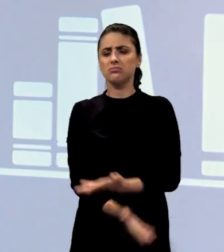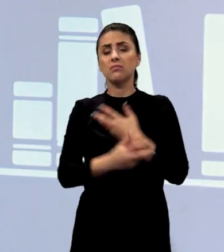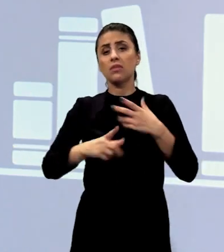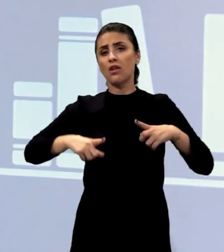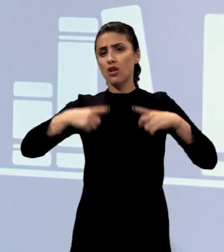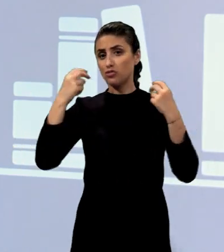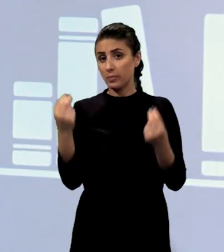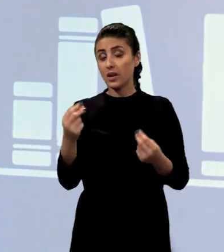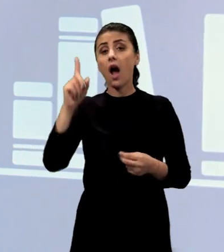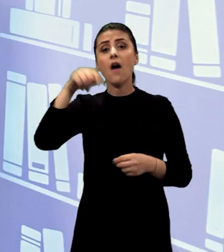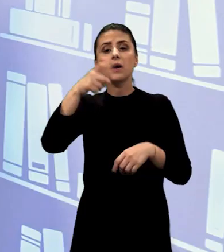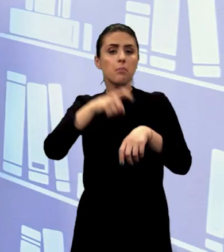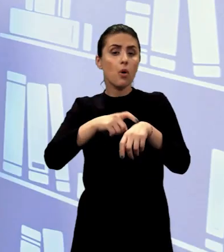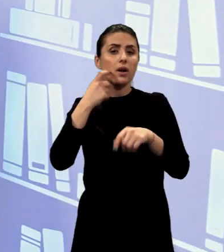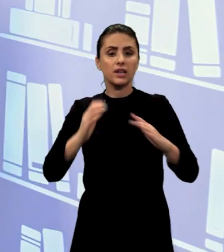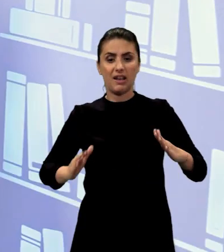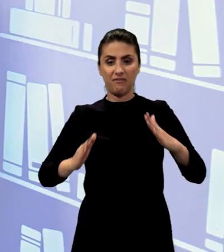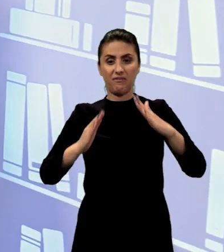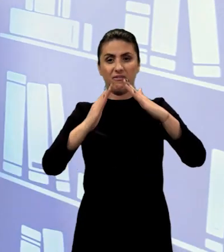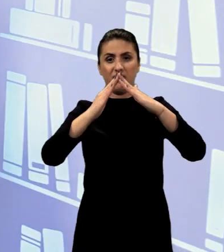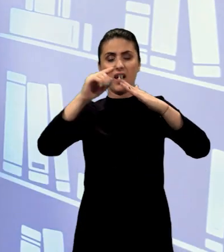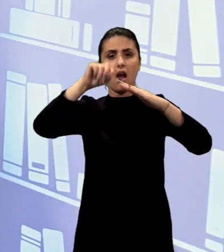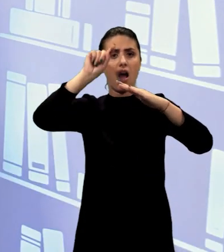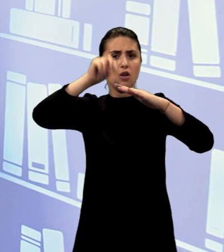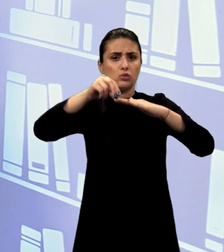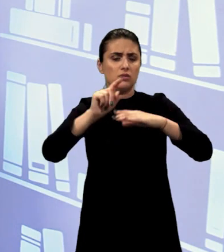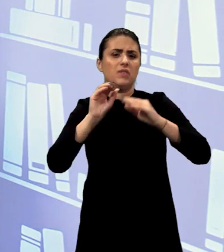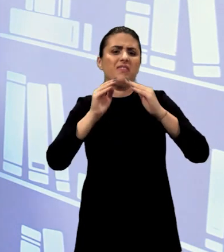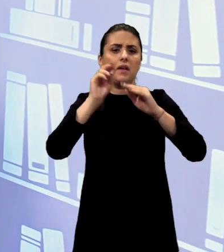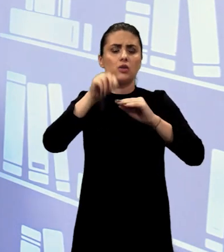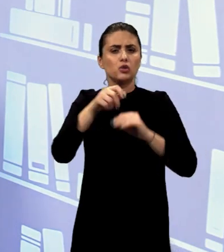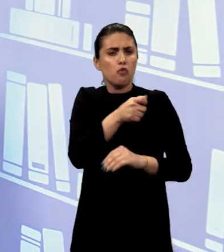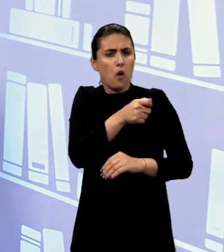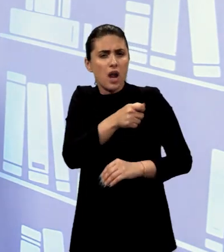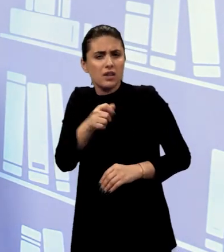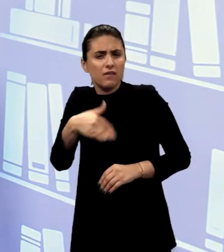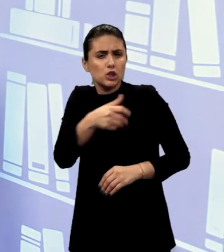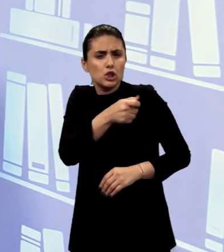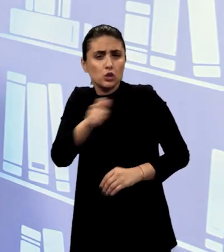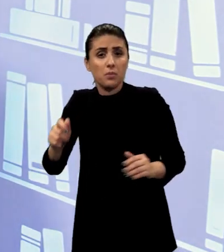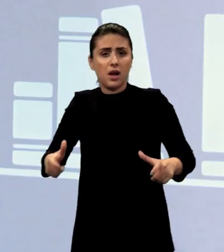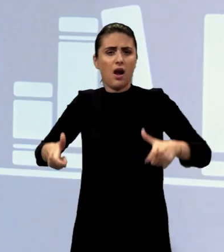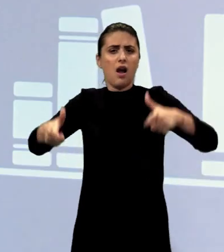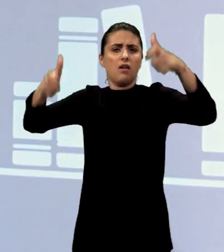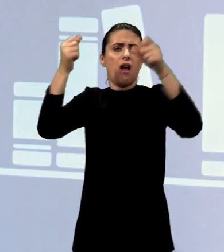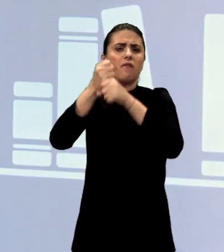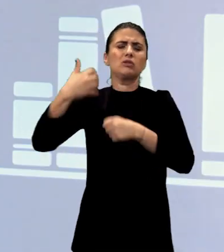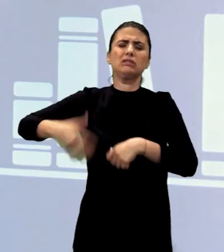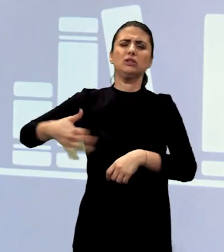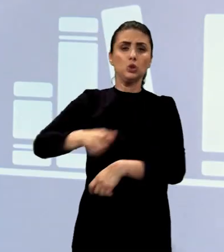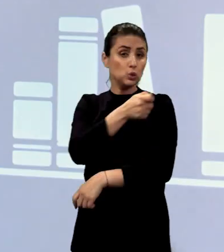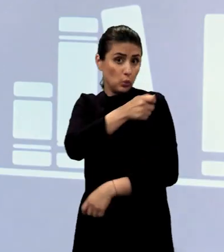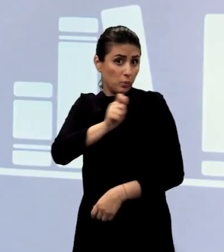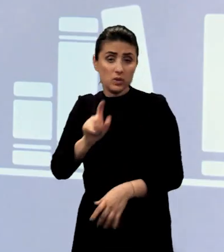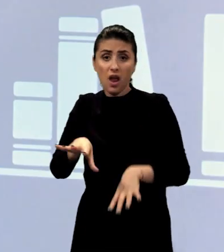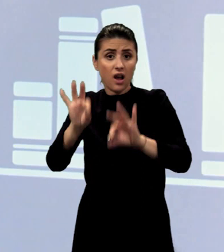de vârf, când scump a devenit prea scump. Clădirea cea mai impunătoare pe care o construise nu